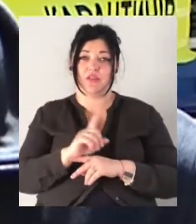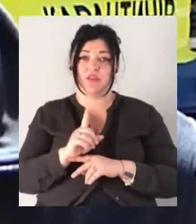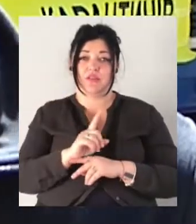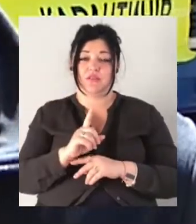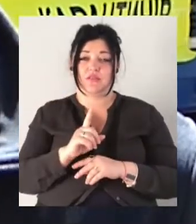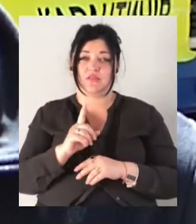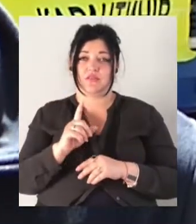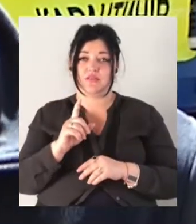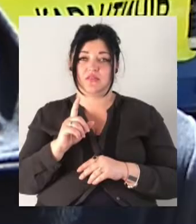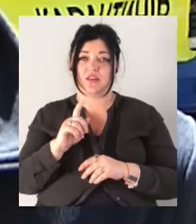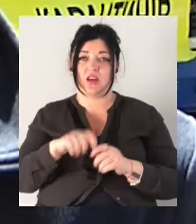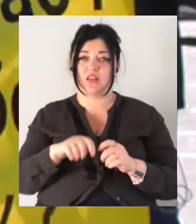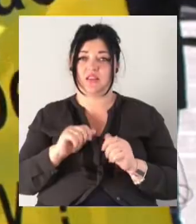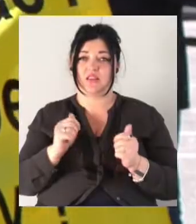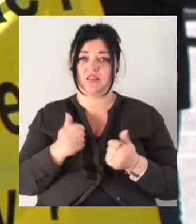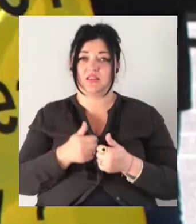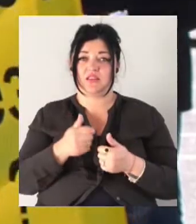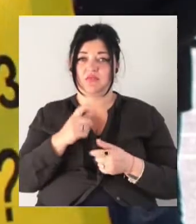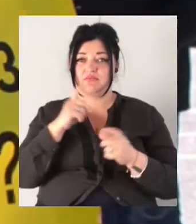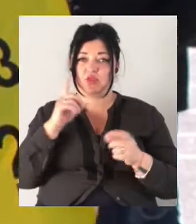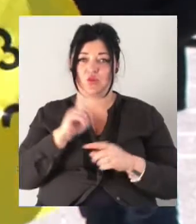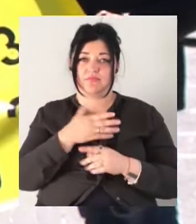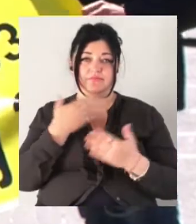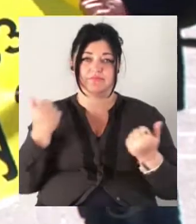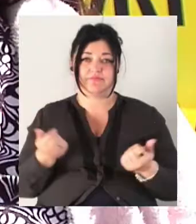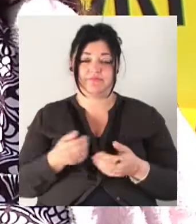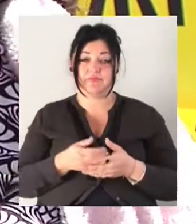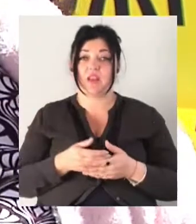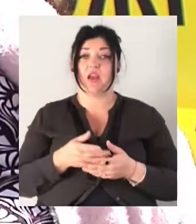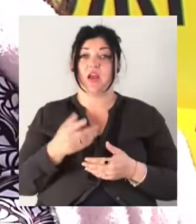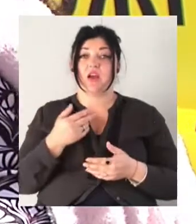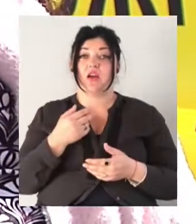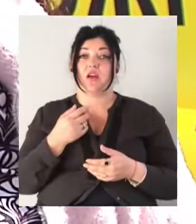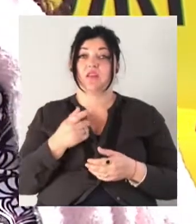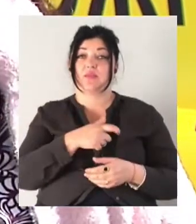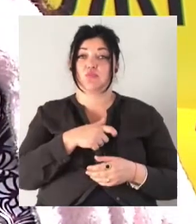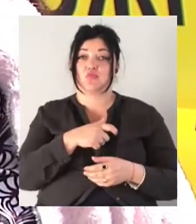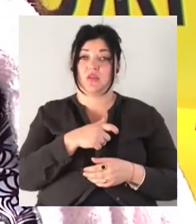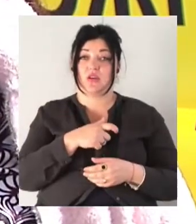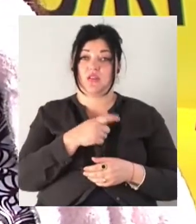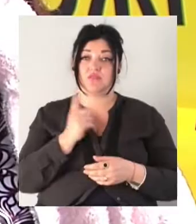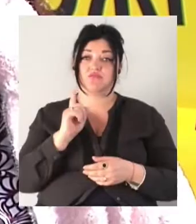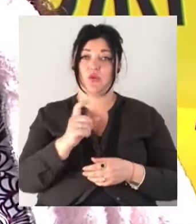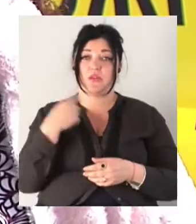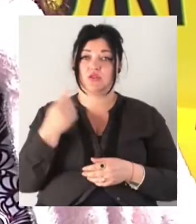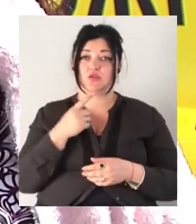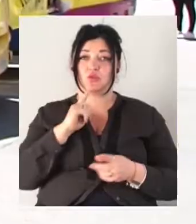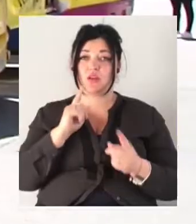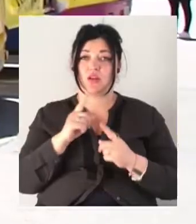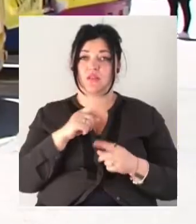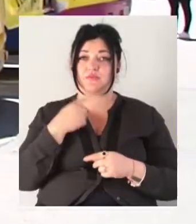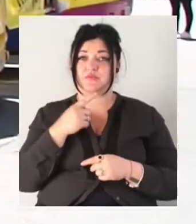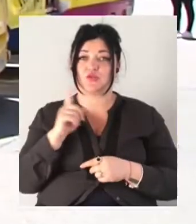ввозять людей в різні точки. До бітингарів вийшла депутатка обласної ради Олена Луговська. Сказала, що чи звертатимуться до